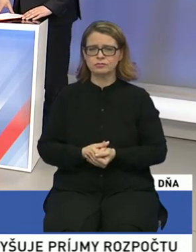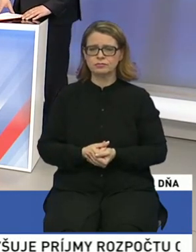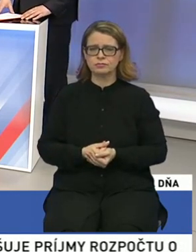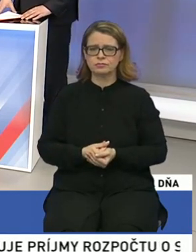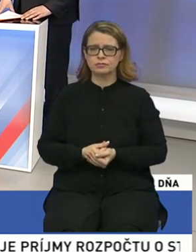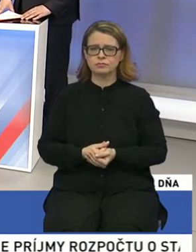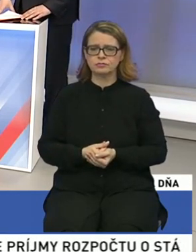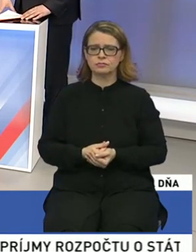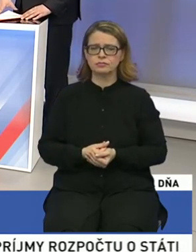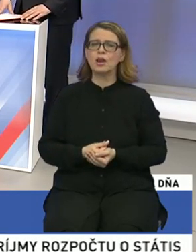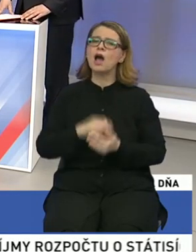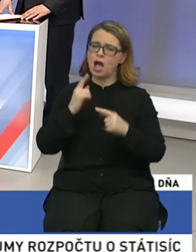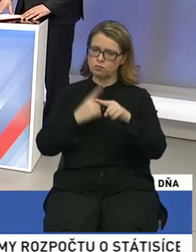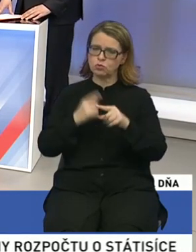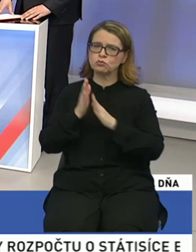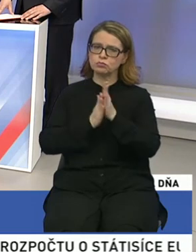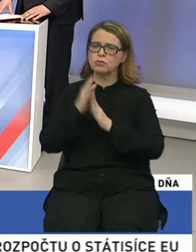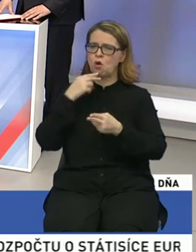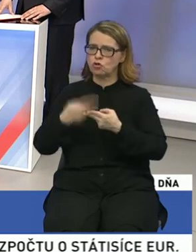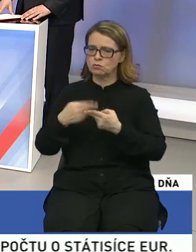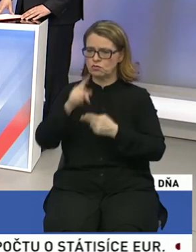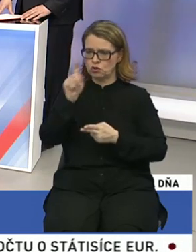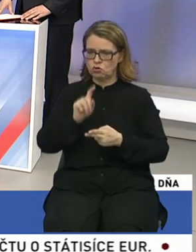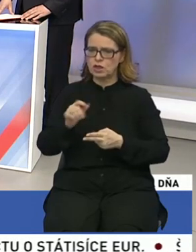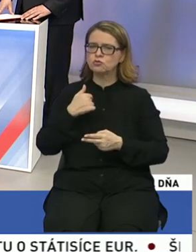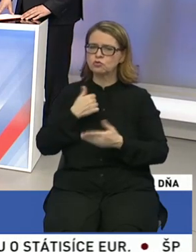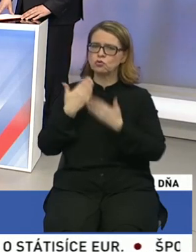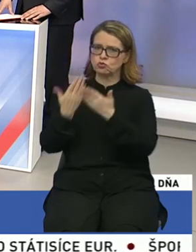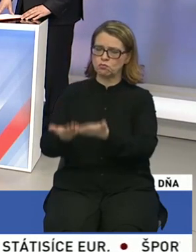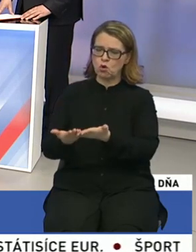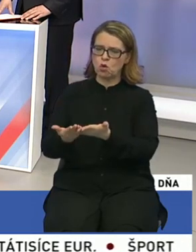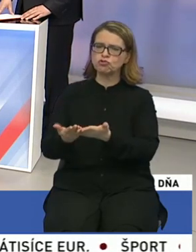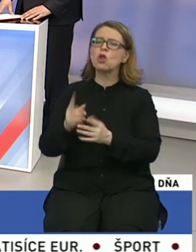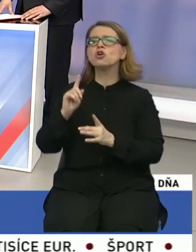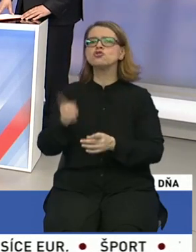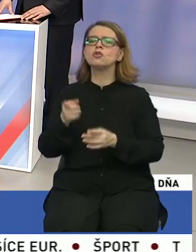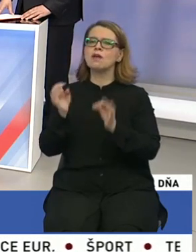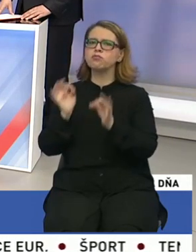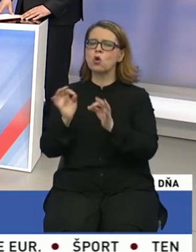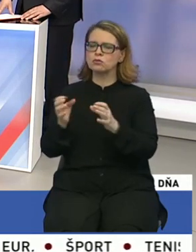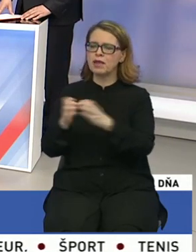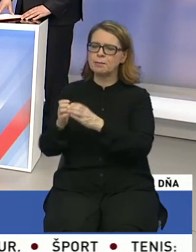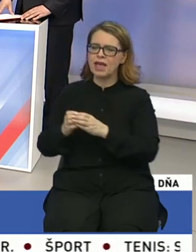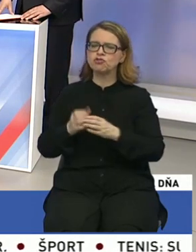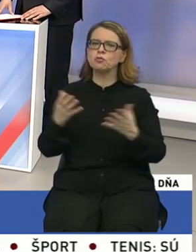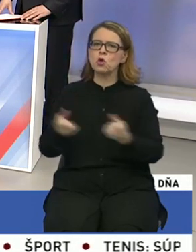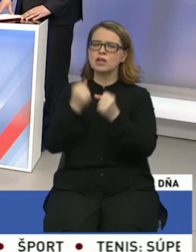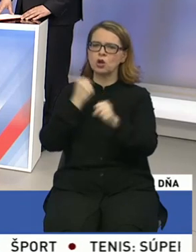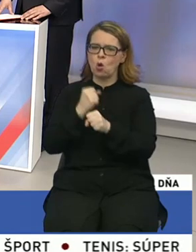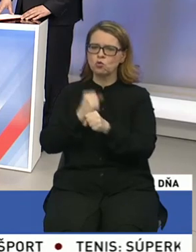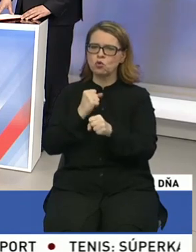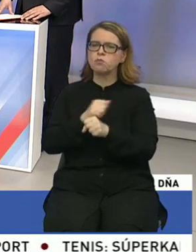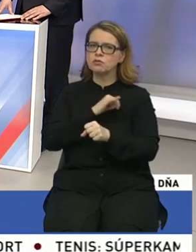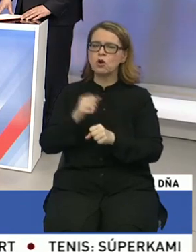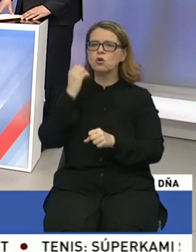samozrejme aj vás poprosím odpovedť na otázku, ktorú som položil. To znamená, čo sa v prospech menším podarilo urobiť v rokoch, keď mali